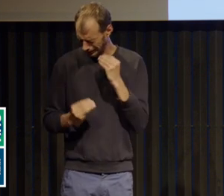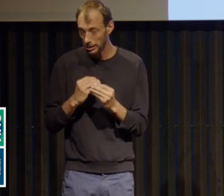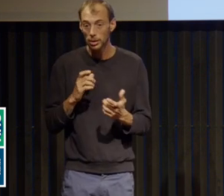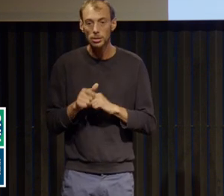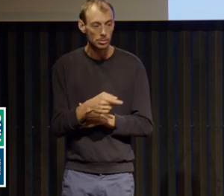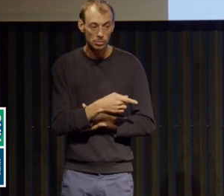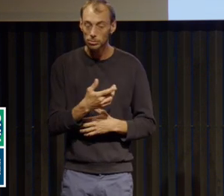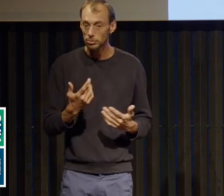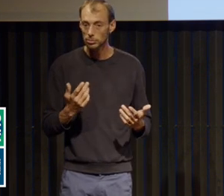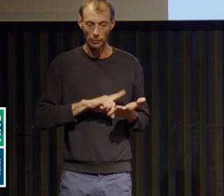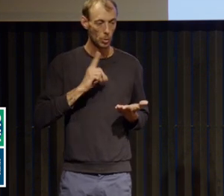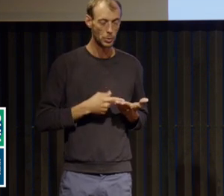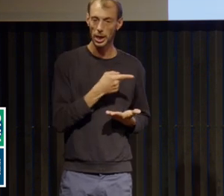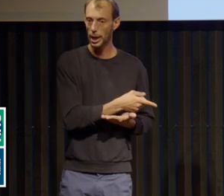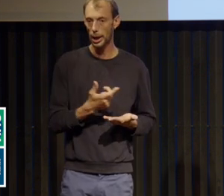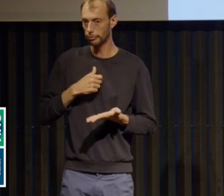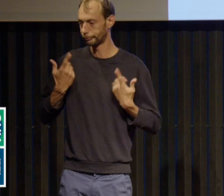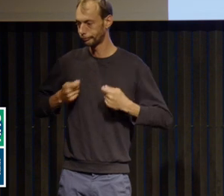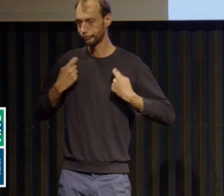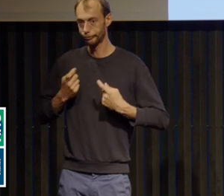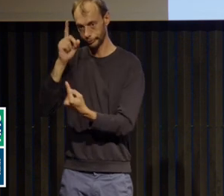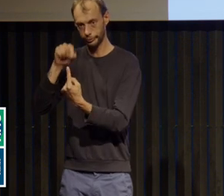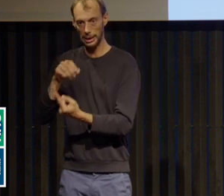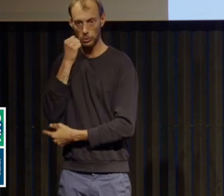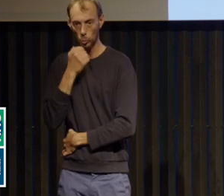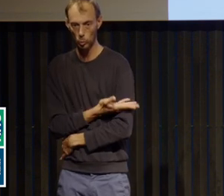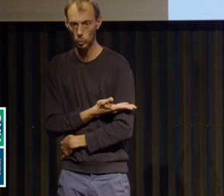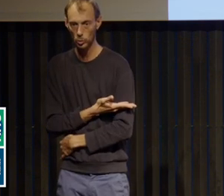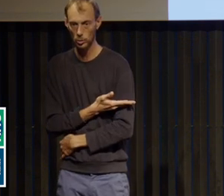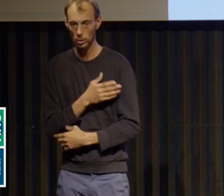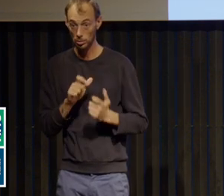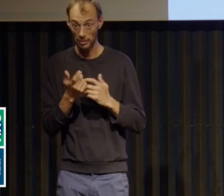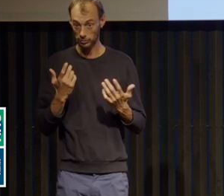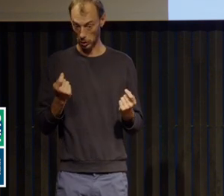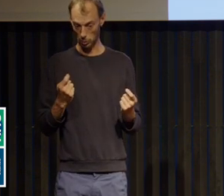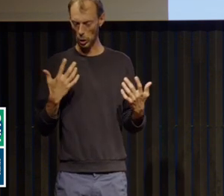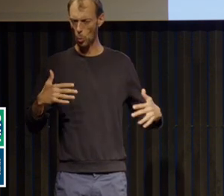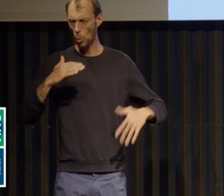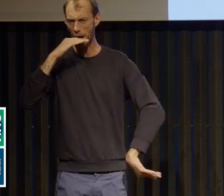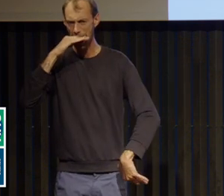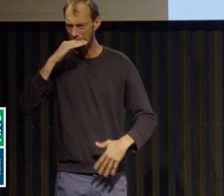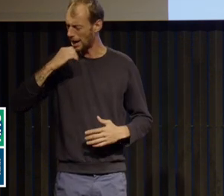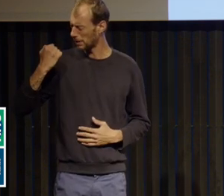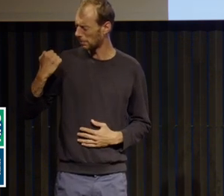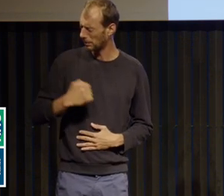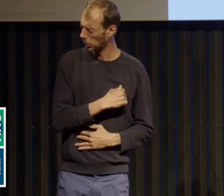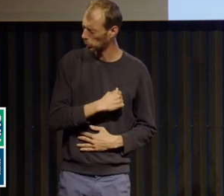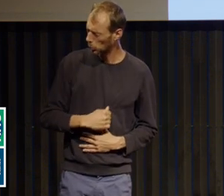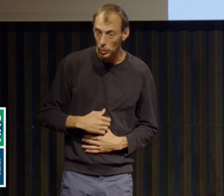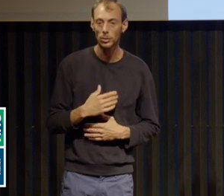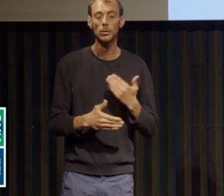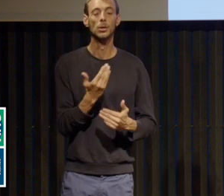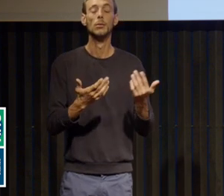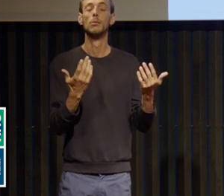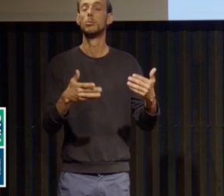'enfonce dans une symptomatologie dépressive. Quand la fac rouvre, elle est incapable de reprendre les cours, d'abord parce qu'elle est déprimée